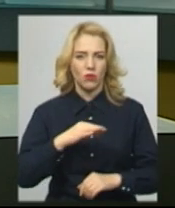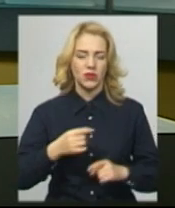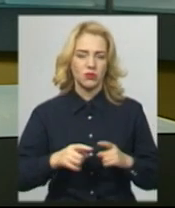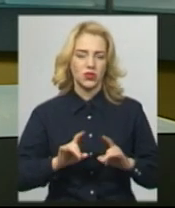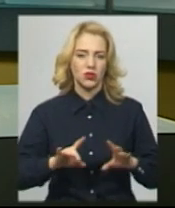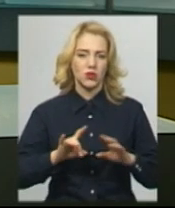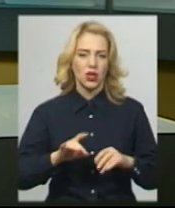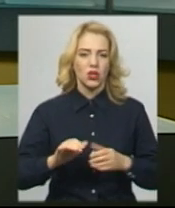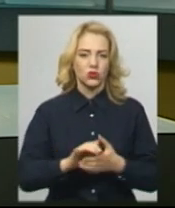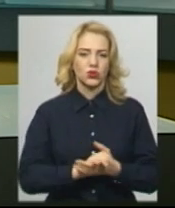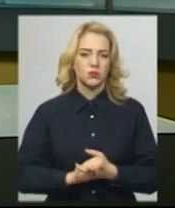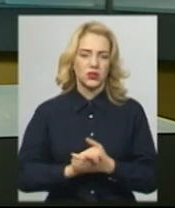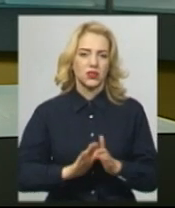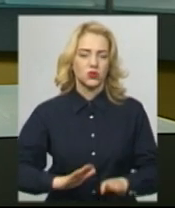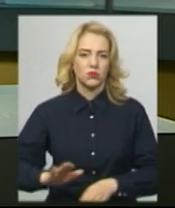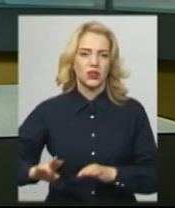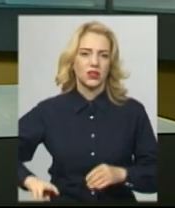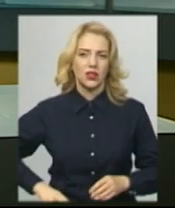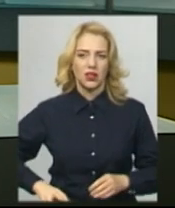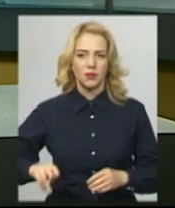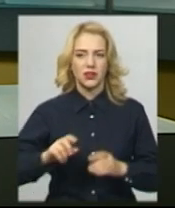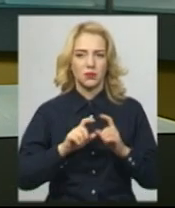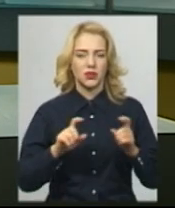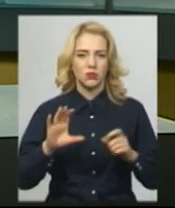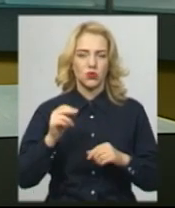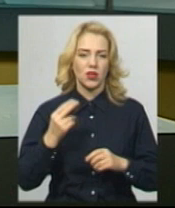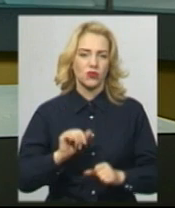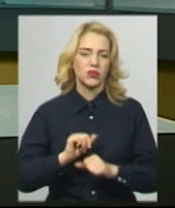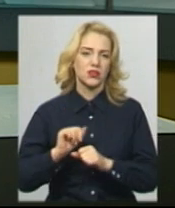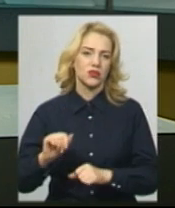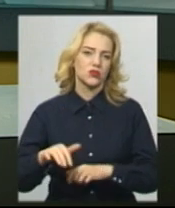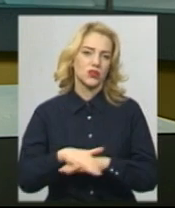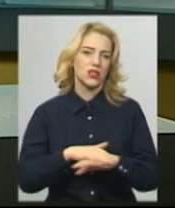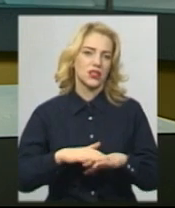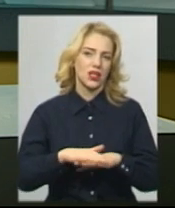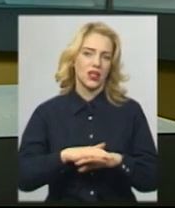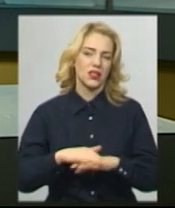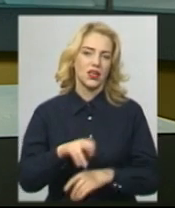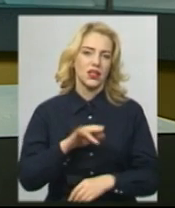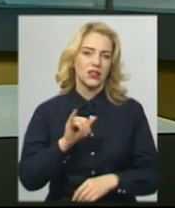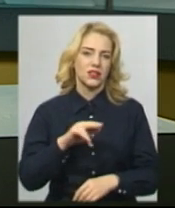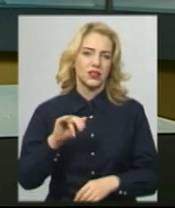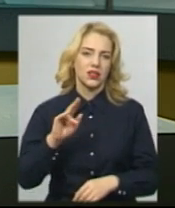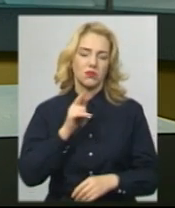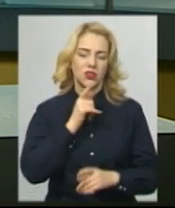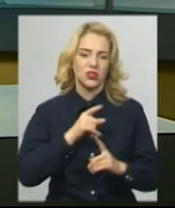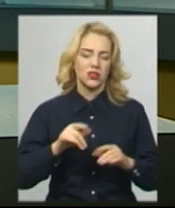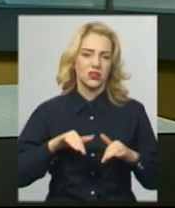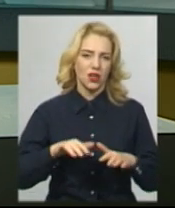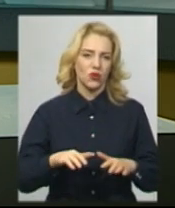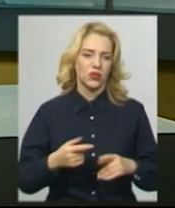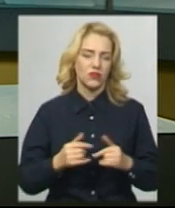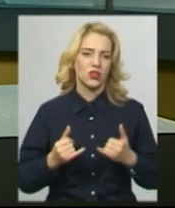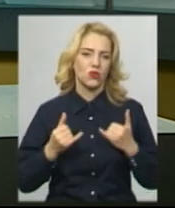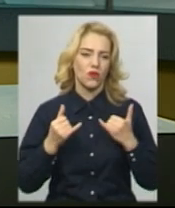Суспільному заступник директора Департаменту соціального захисту населення Хмельницької ОДА Микола Дідик під час заходів шанування учасників